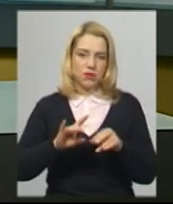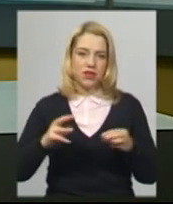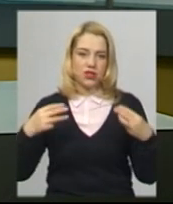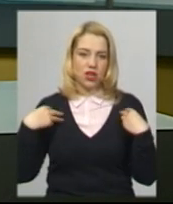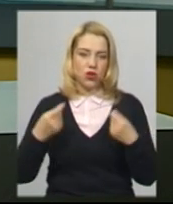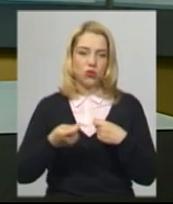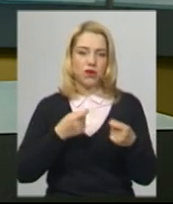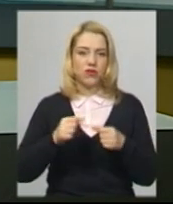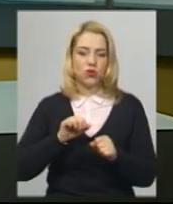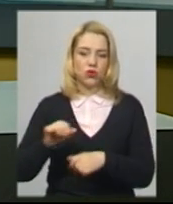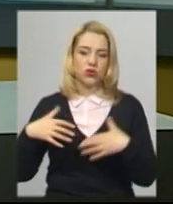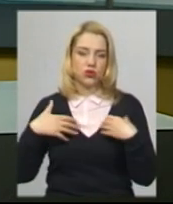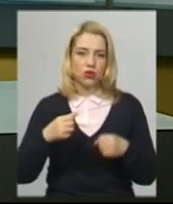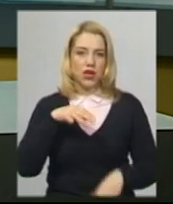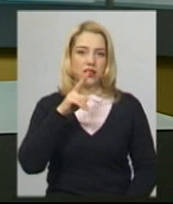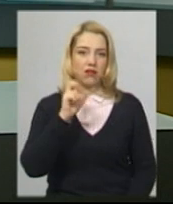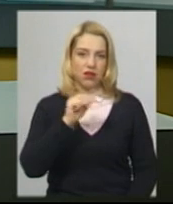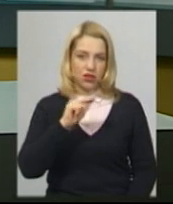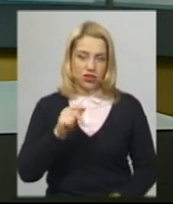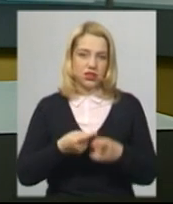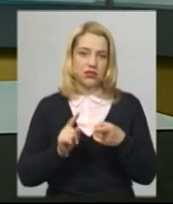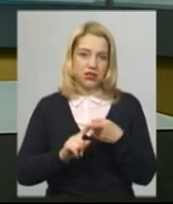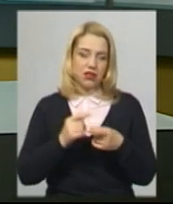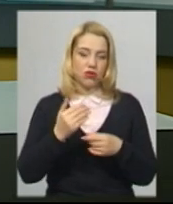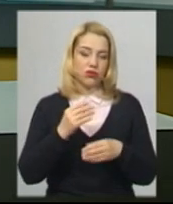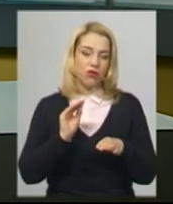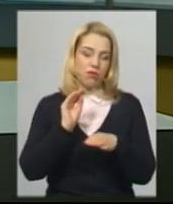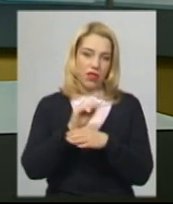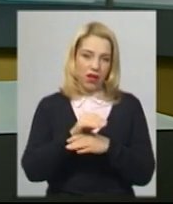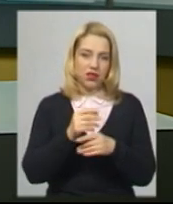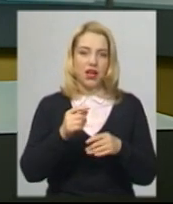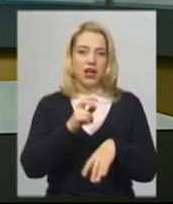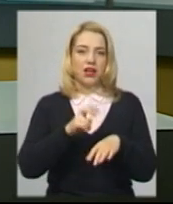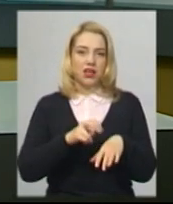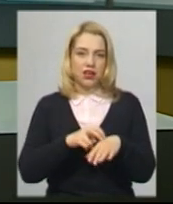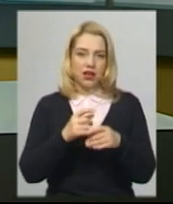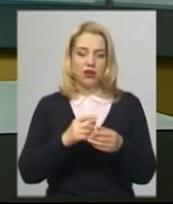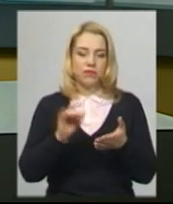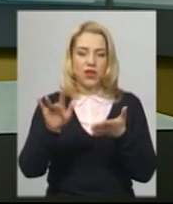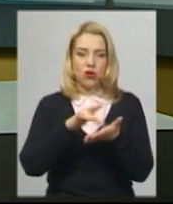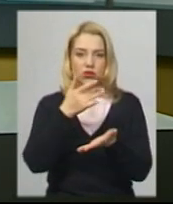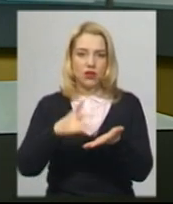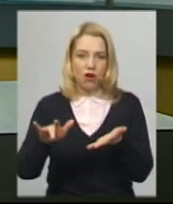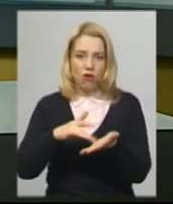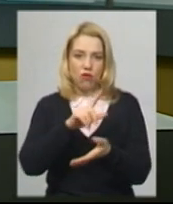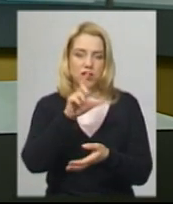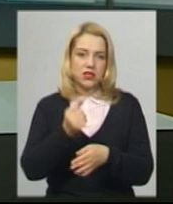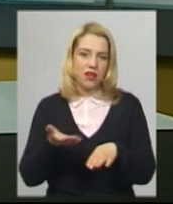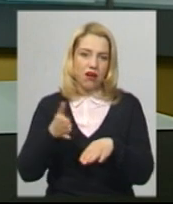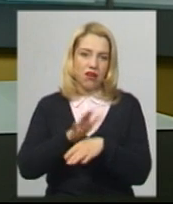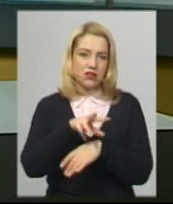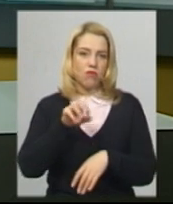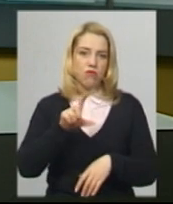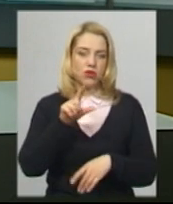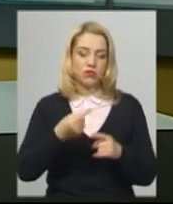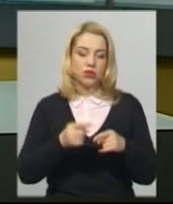'я Хмельницької міської ради Борис Ткач. За його словами, доплата лікарям розраховувала згідно наказу МОЗу. Додає, у ньому при розрахунку